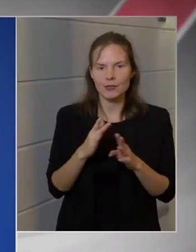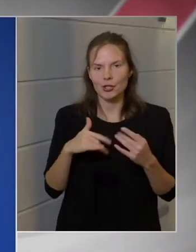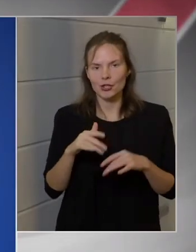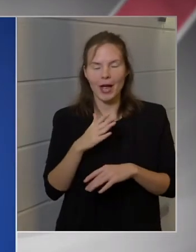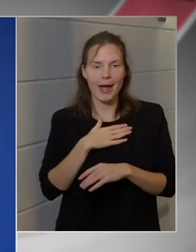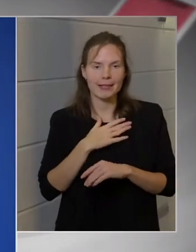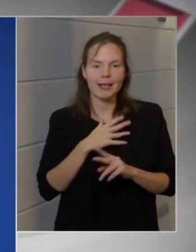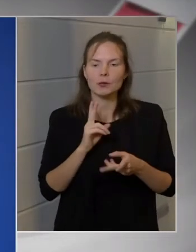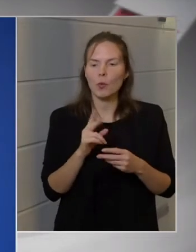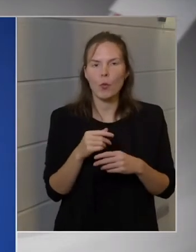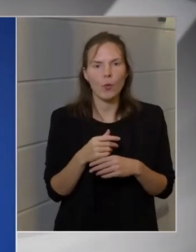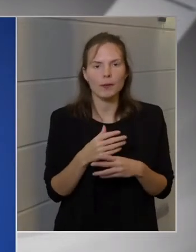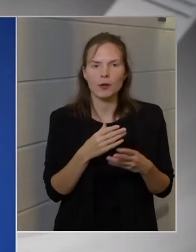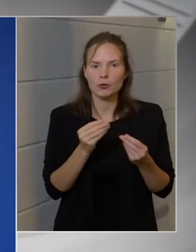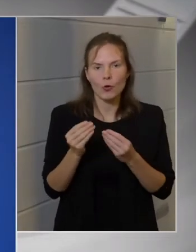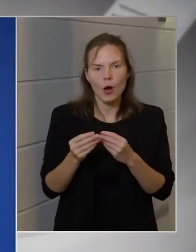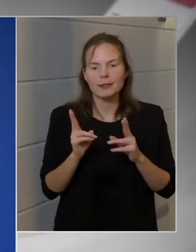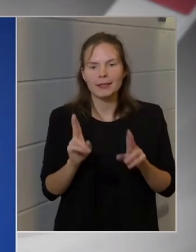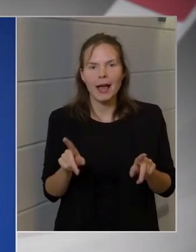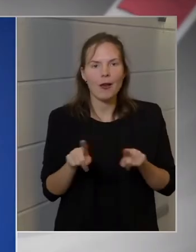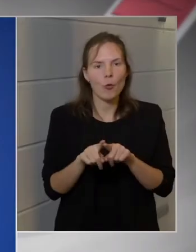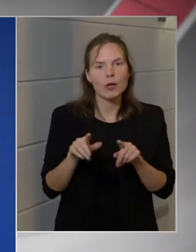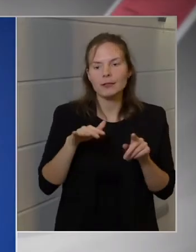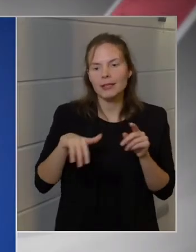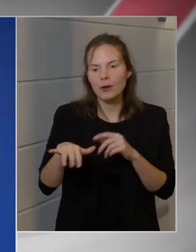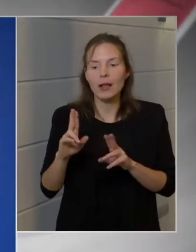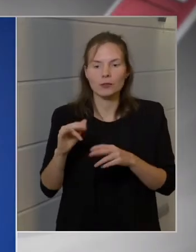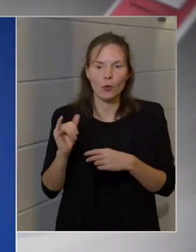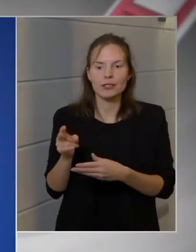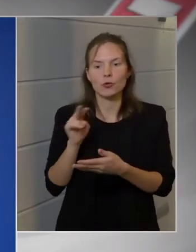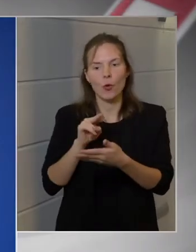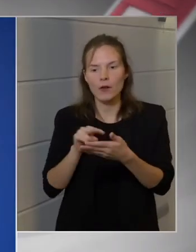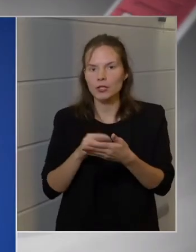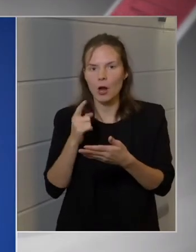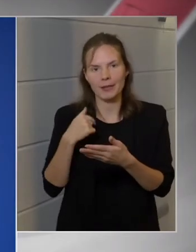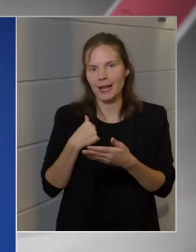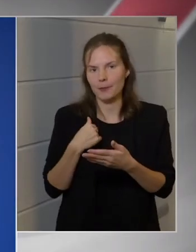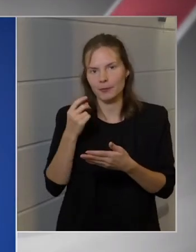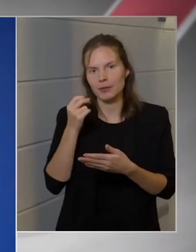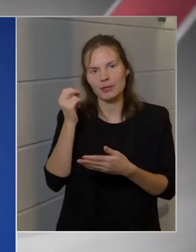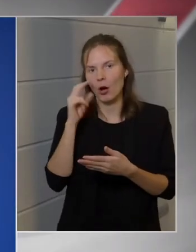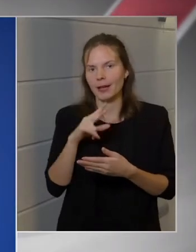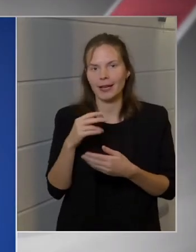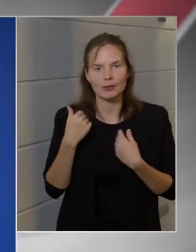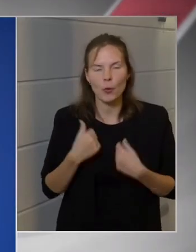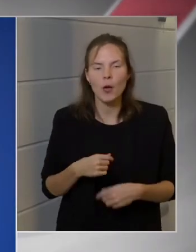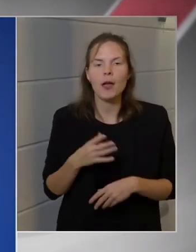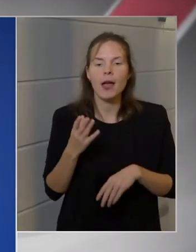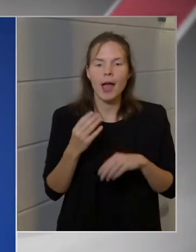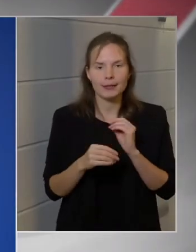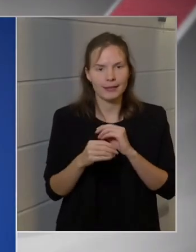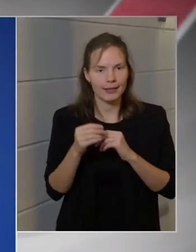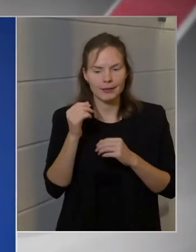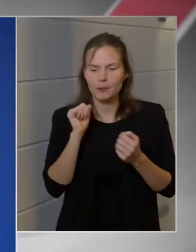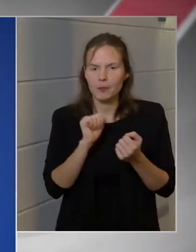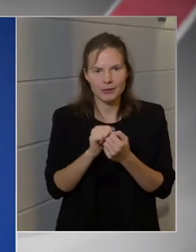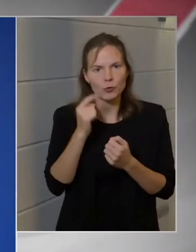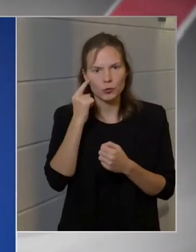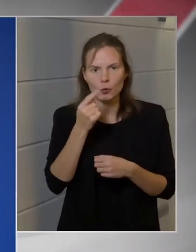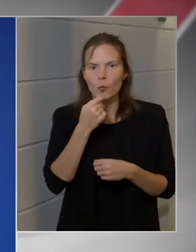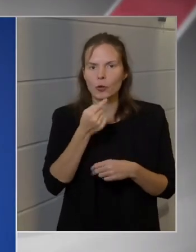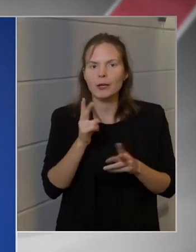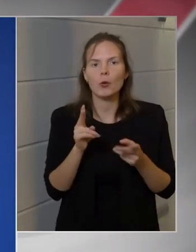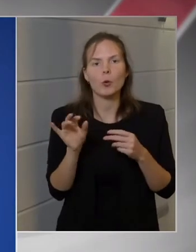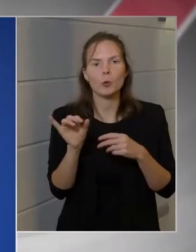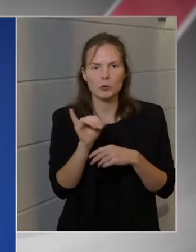rendkívül sokat kell olyan területről is olvasnom, aminek alapvetően nem vagyok szakértője, azért azt biztosan tudom állítani, hogy